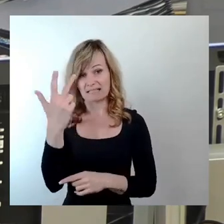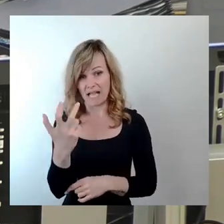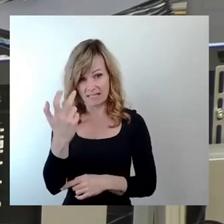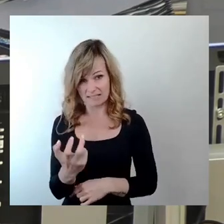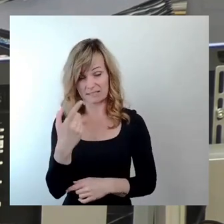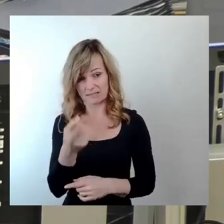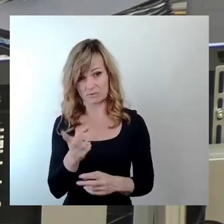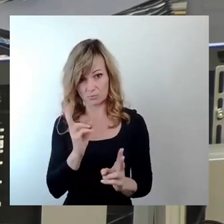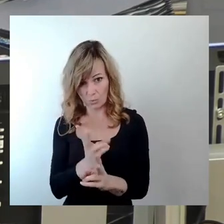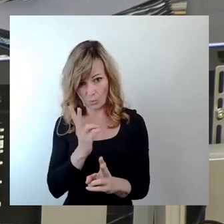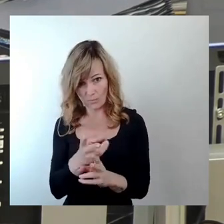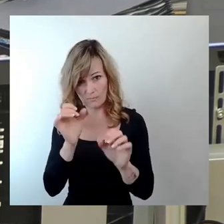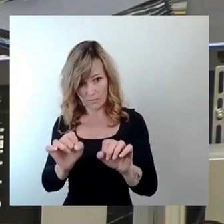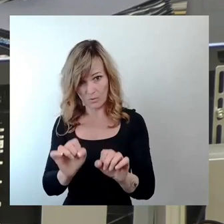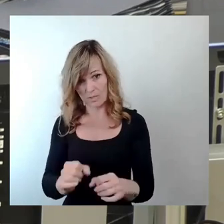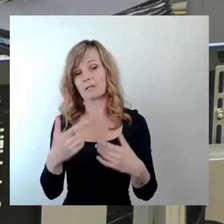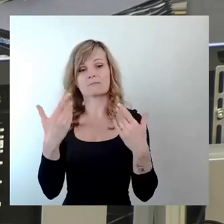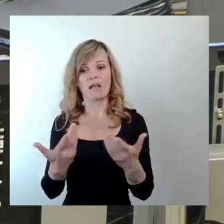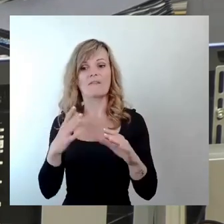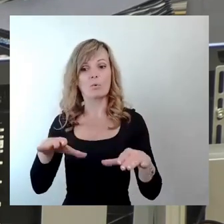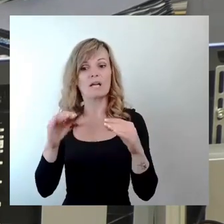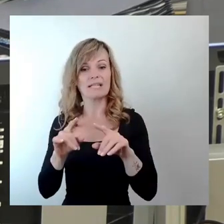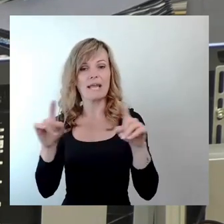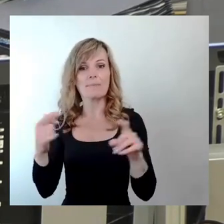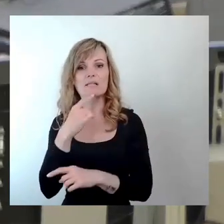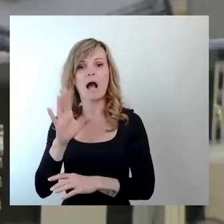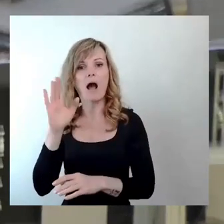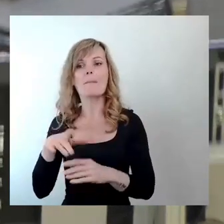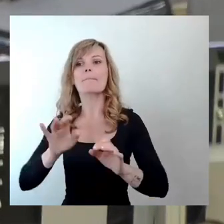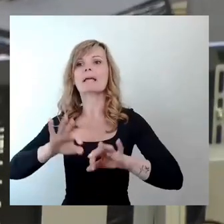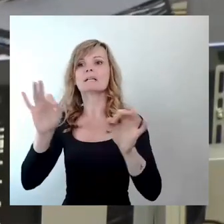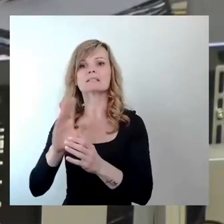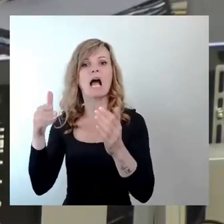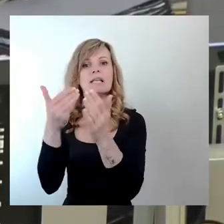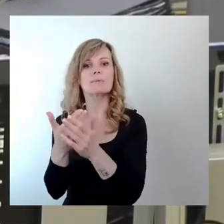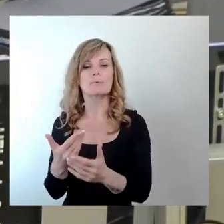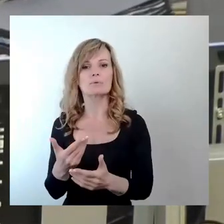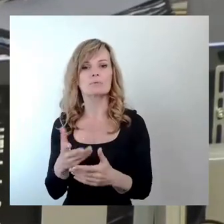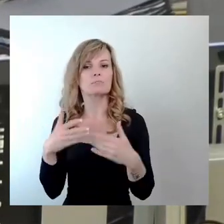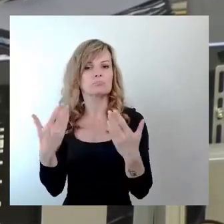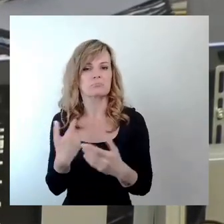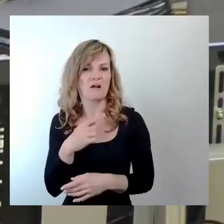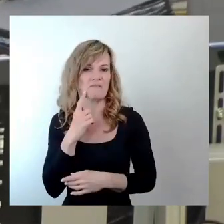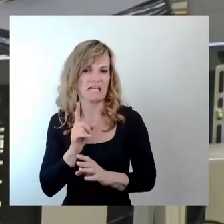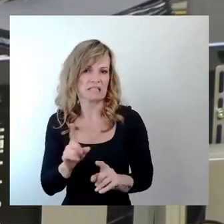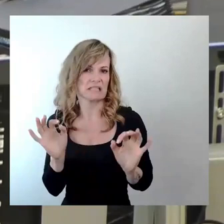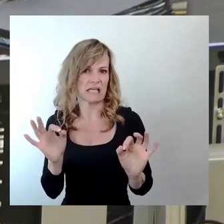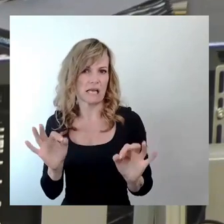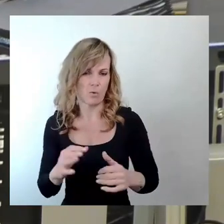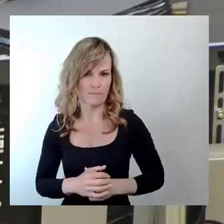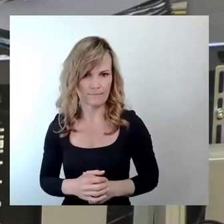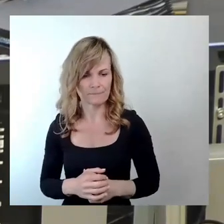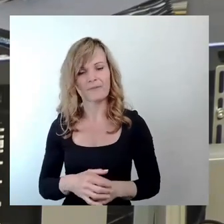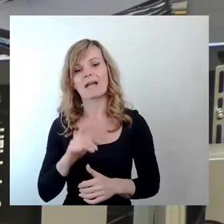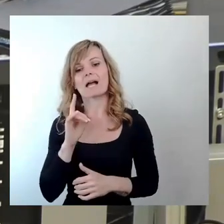vorliegt. Oder ob der Unternehmer vielleicht ein besseres Angebot, ein anderes Angebot hat. Wie auch immer, das wissen wir jetzt noch nicht. Aber es sollte auf jeden Fall